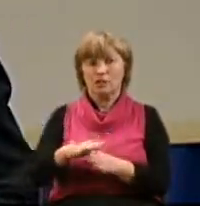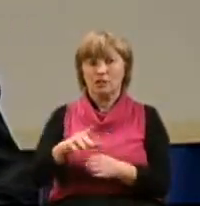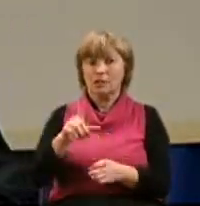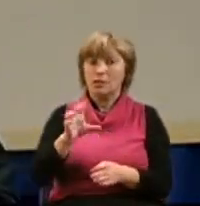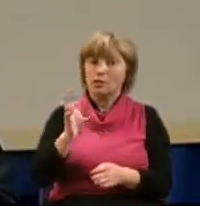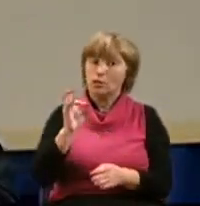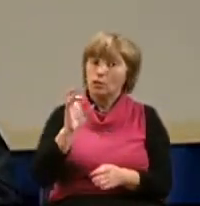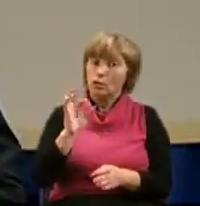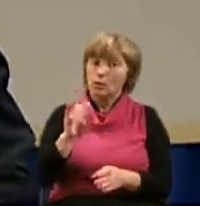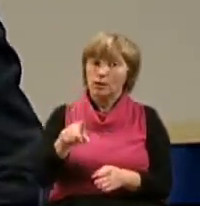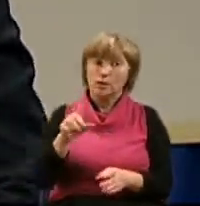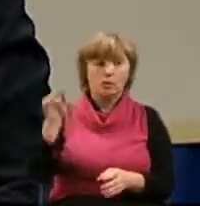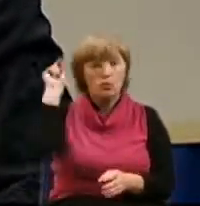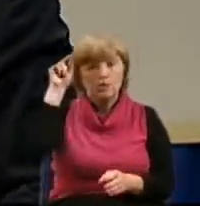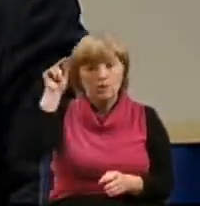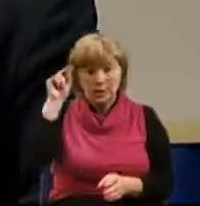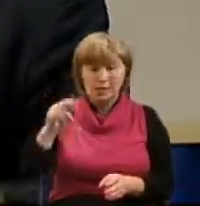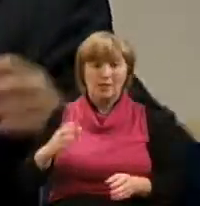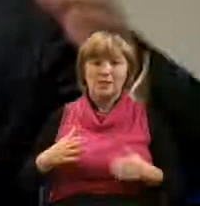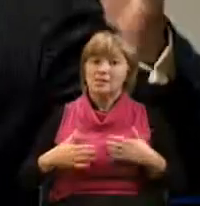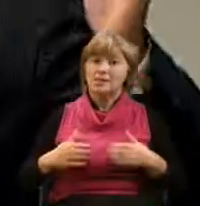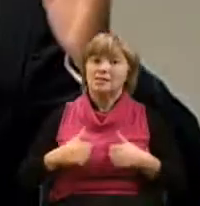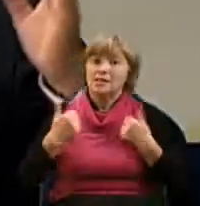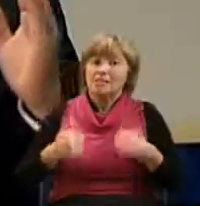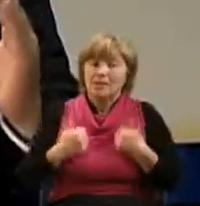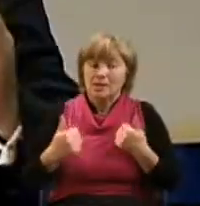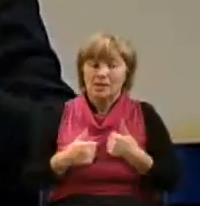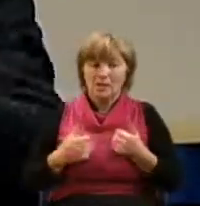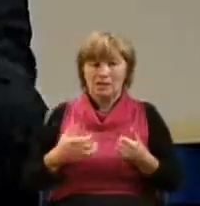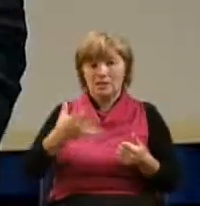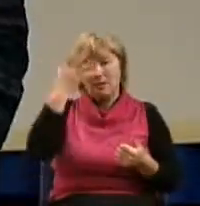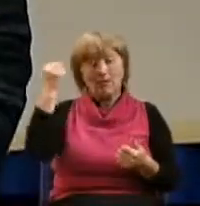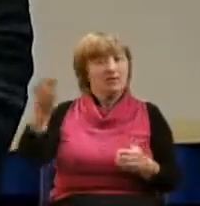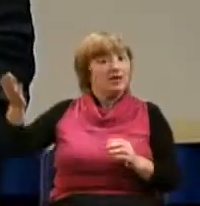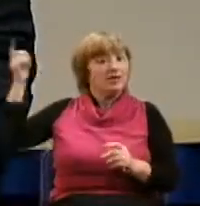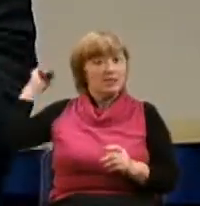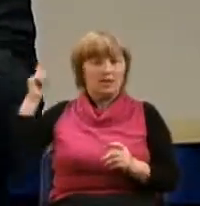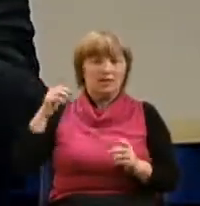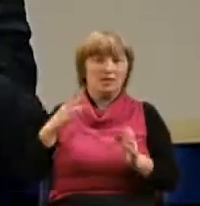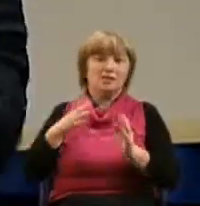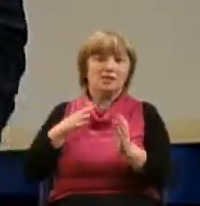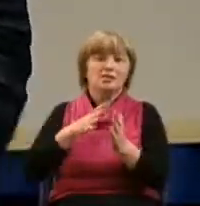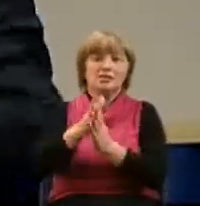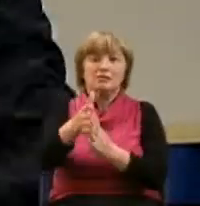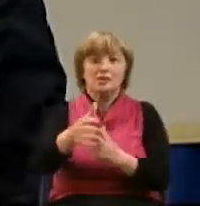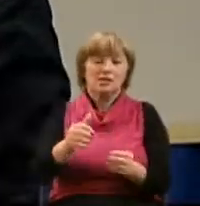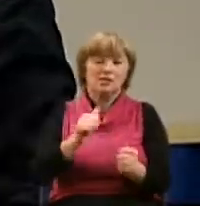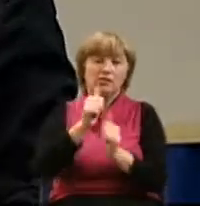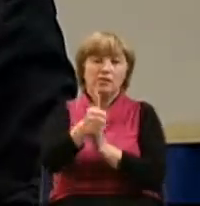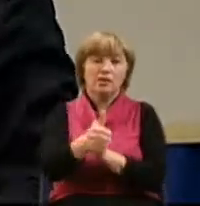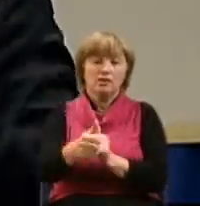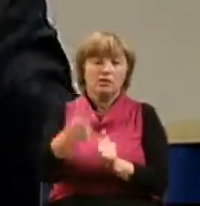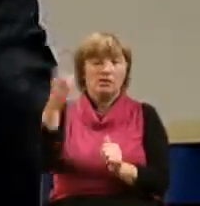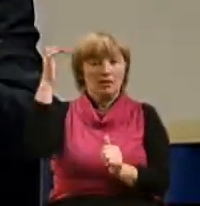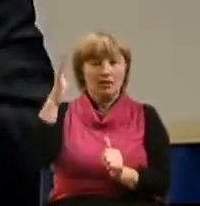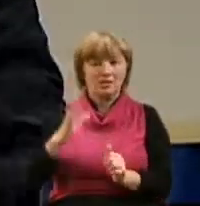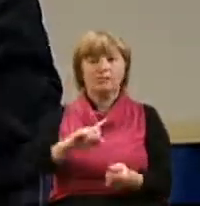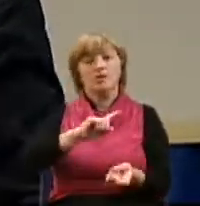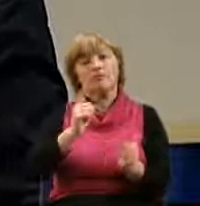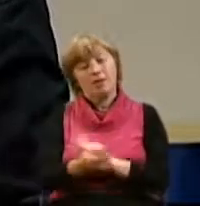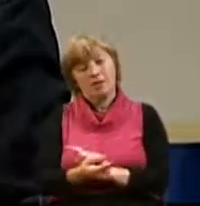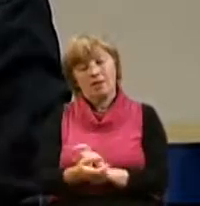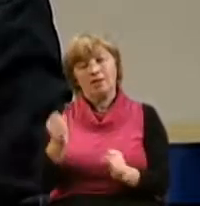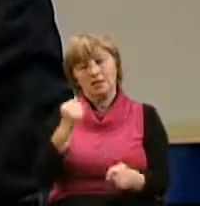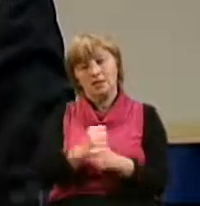учились, они стремились, они, забывая заднее, простирались вперед, и Господь менял их, и Господь делал их